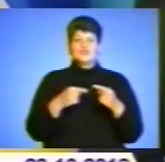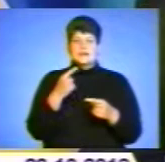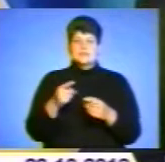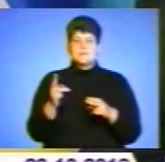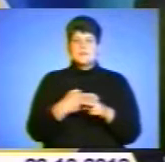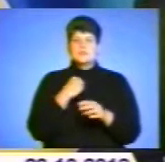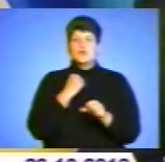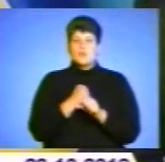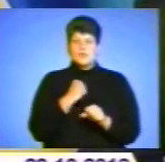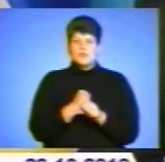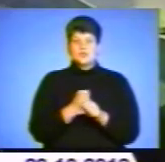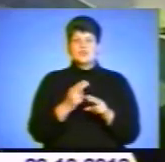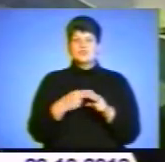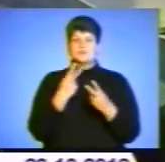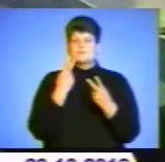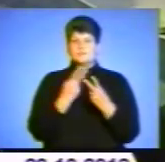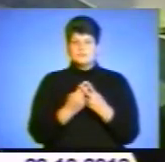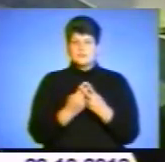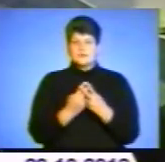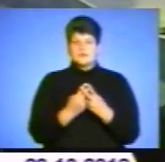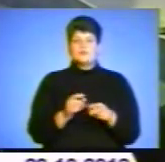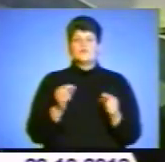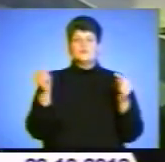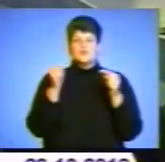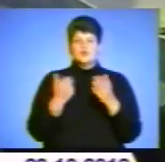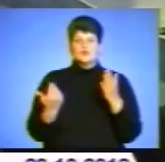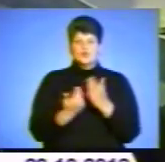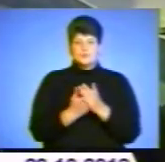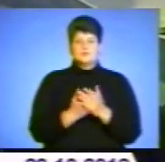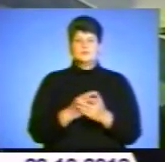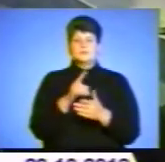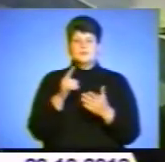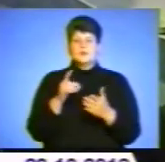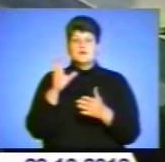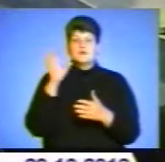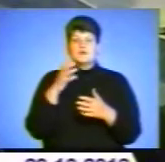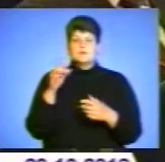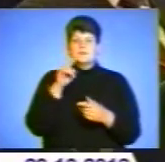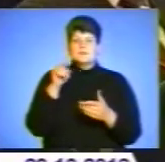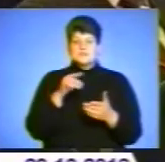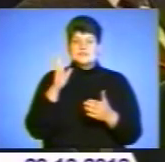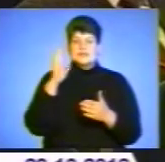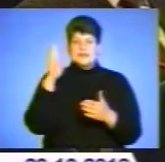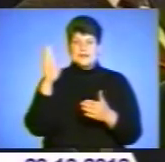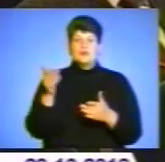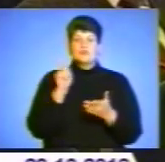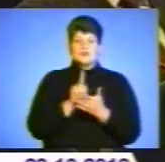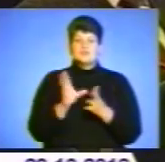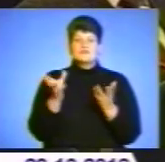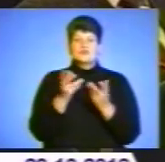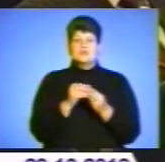через позбавлення волі. Відповідно до нової стратегії, соціальні робітники разом з місцевою владою мають встановити кількість